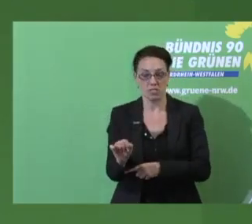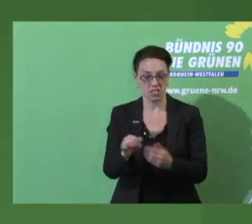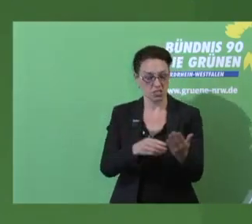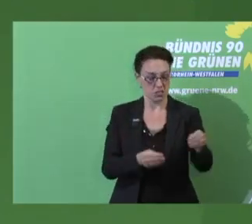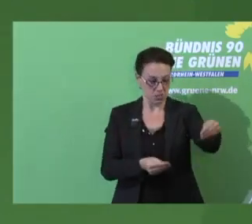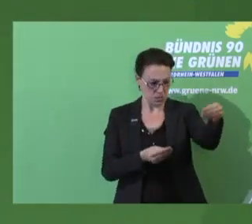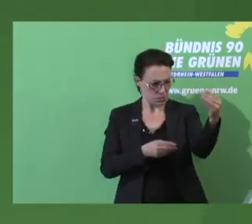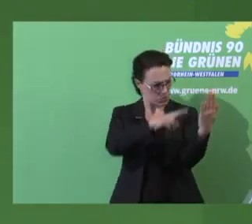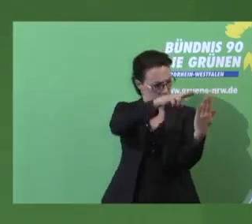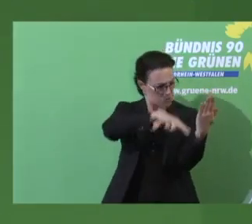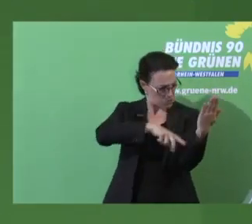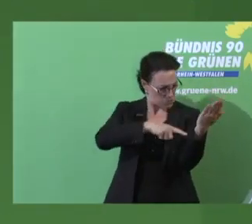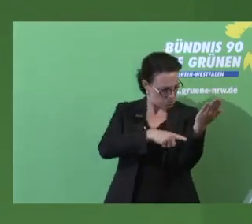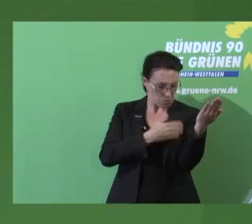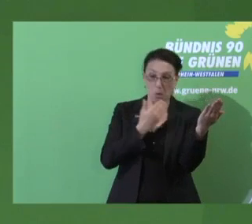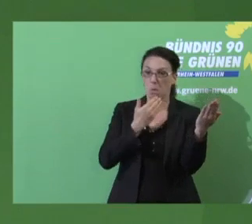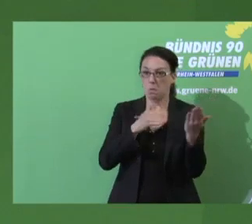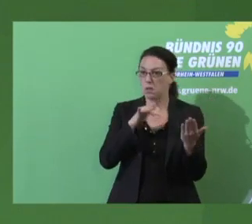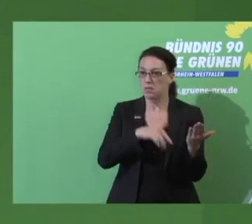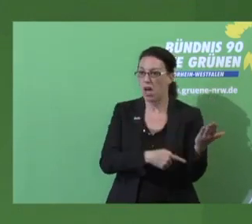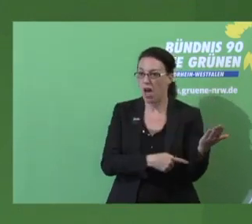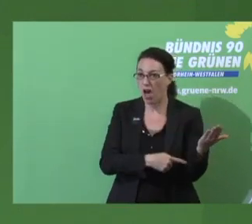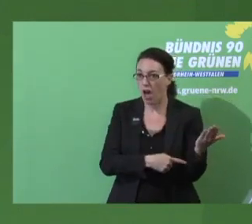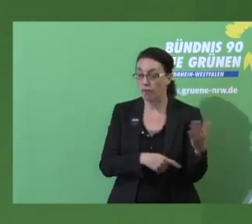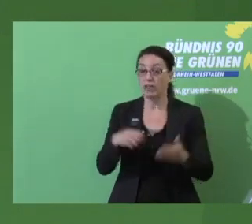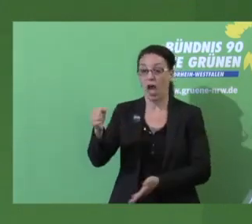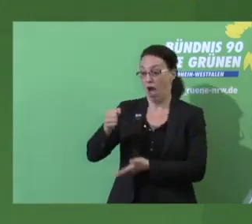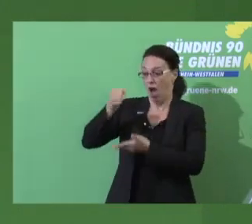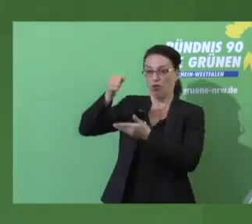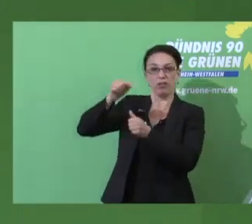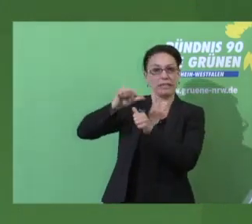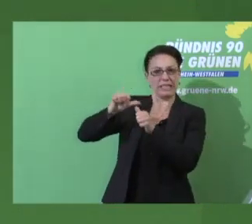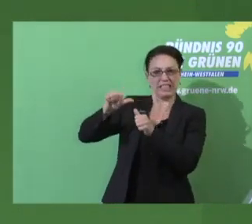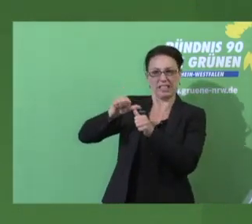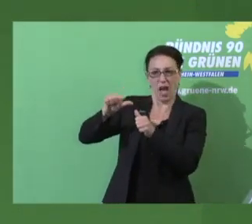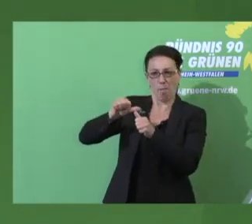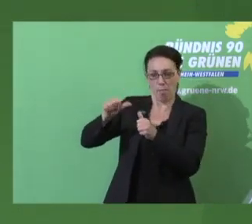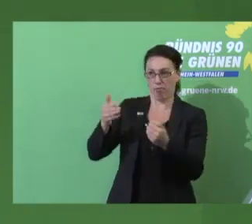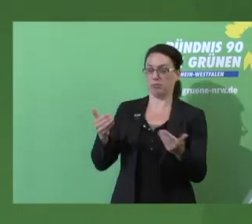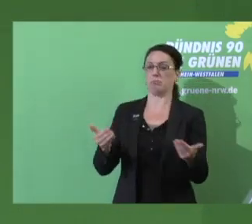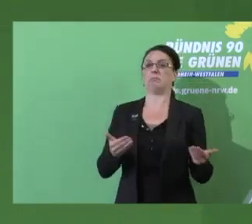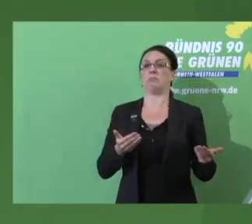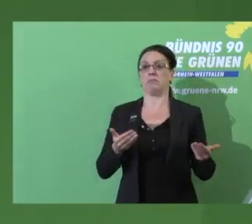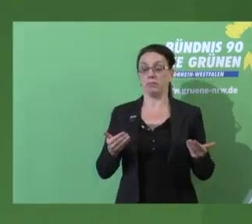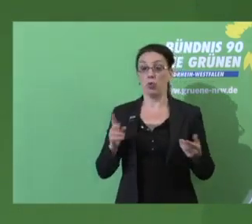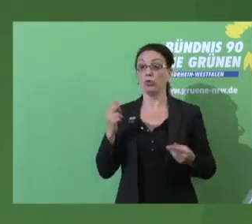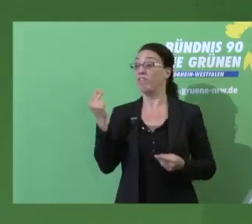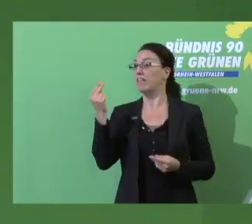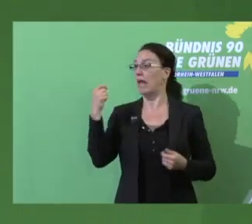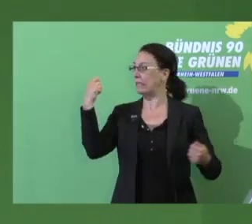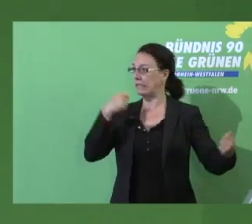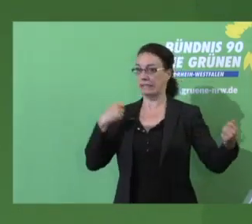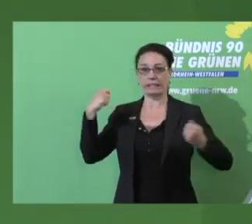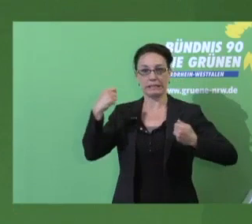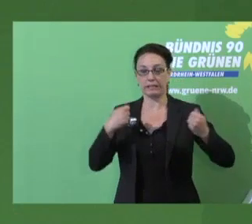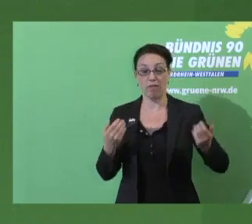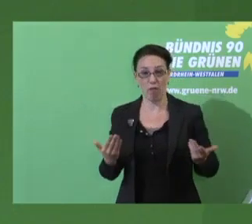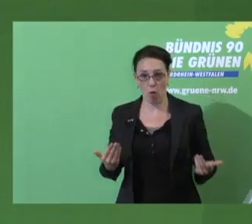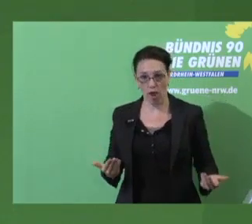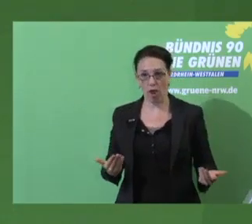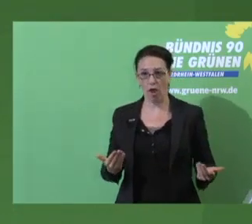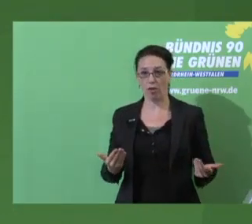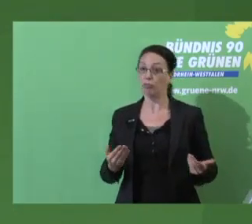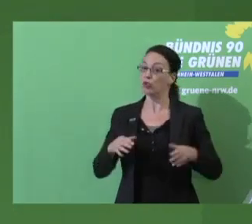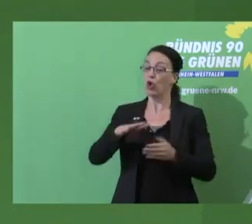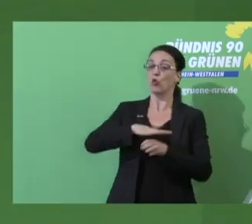Schuldenbremse taucht irgendwie auch nicht auf. Haushaltsknappheit und die Frage der Sicherstellung der Finanzierung